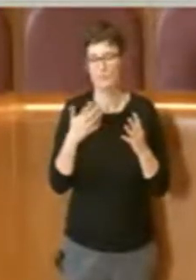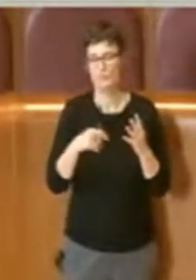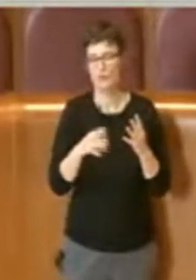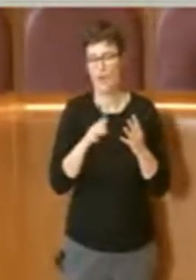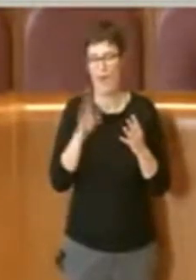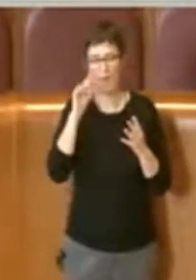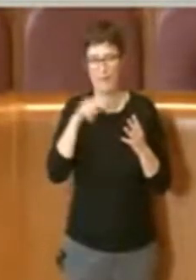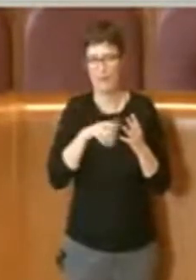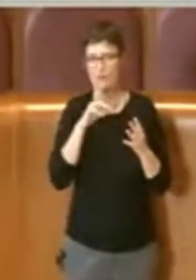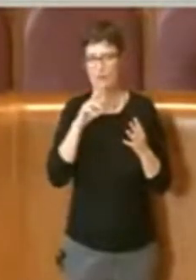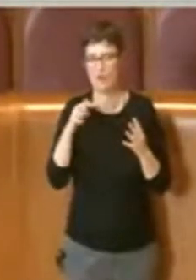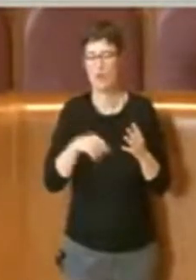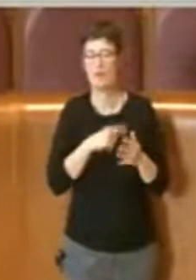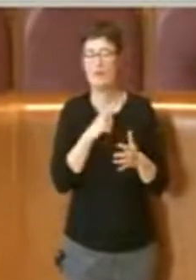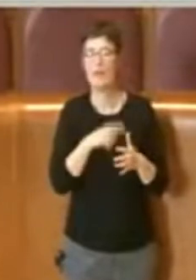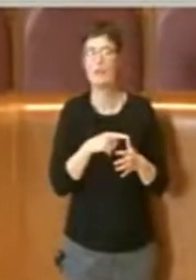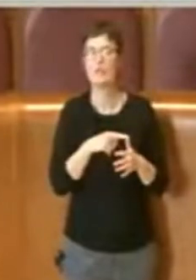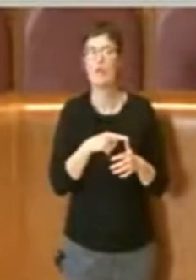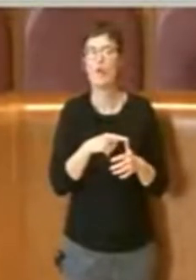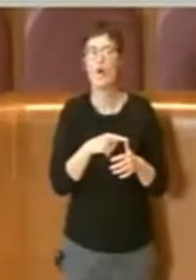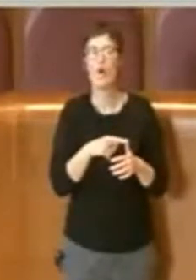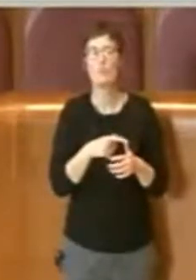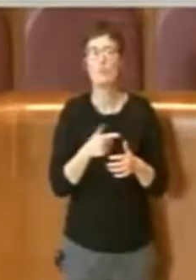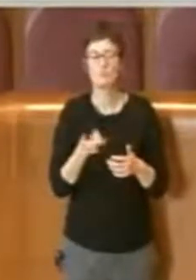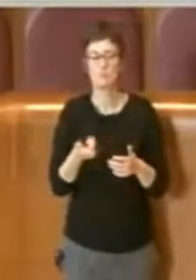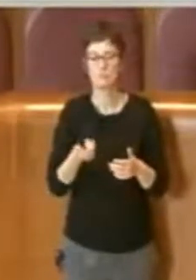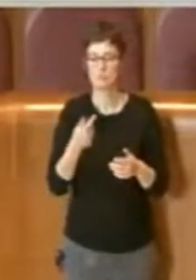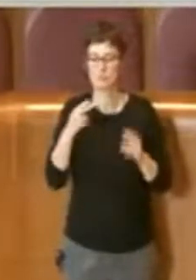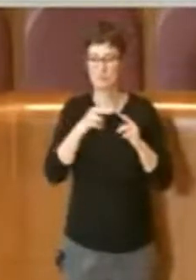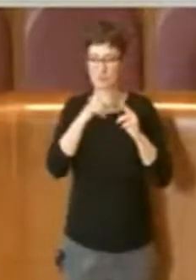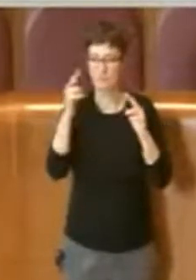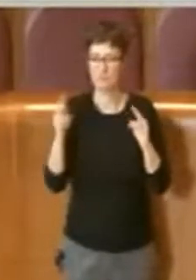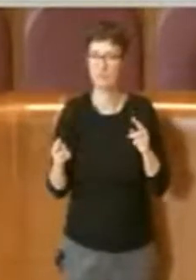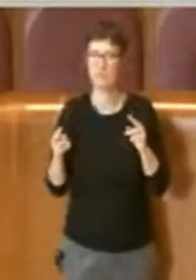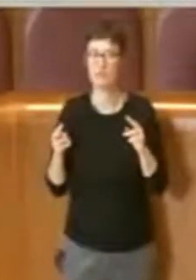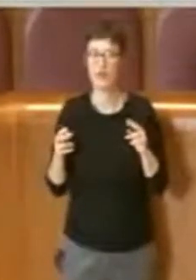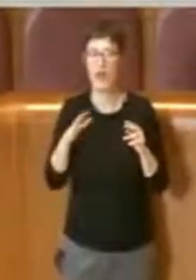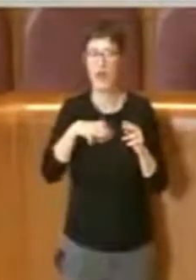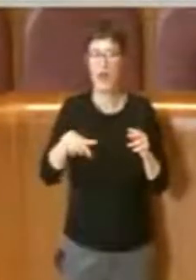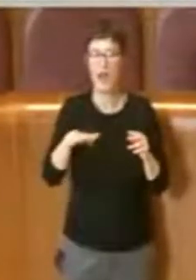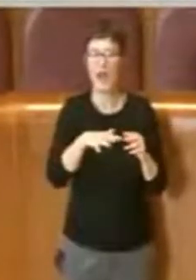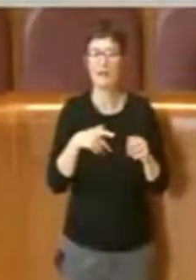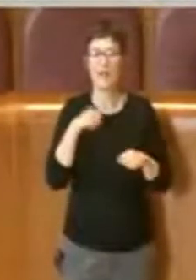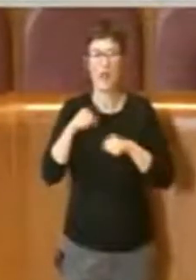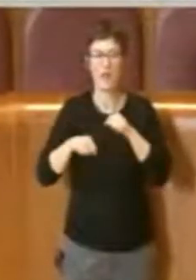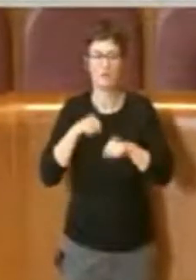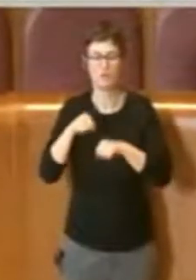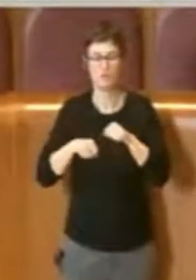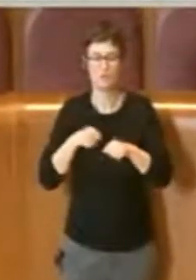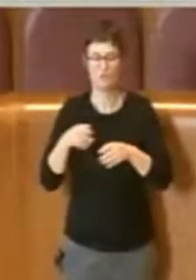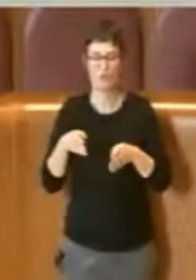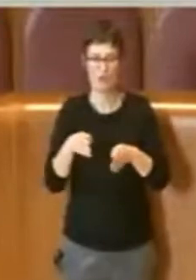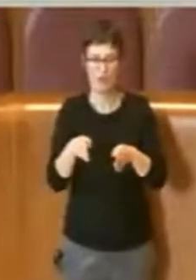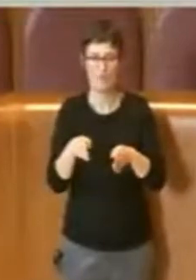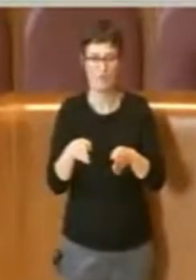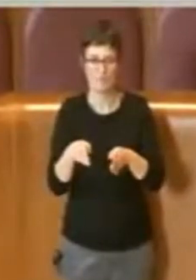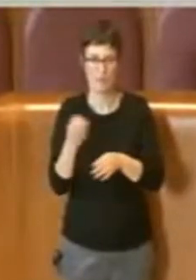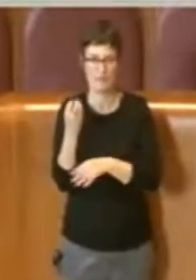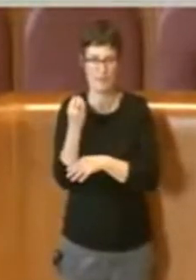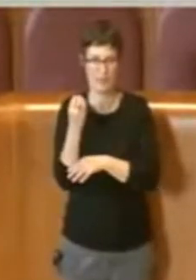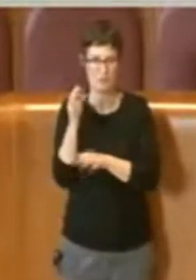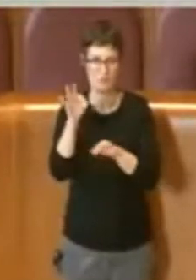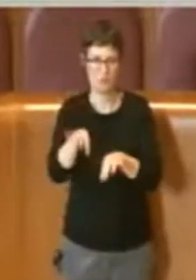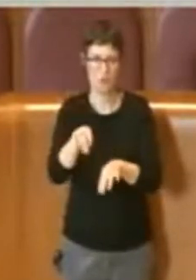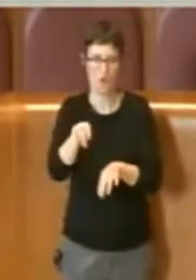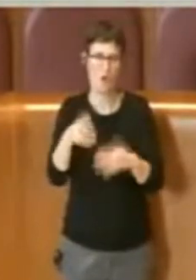la realizzazione di una ciclostazione intermodale, anche qui nell'ambito dell'Assemblea pubblica è stato più volte